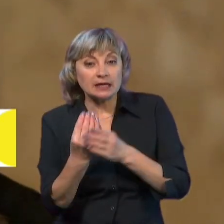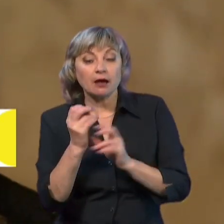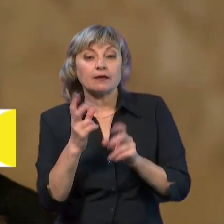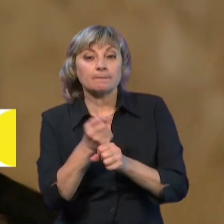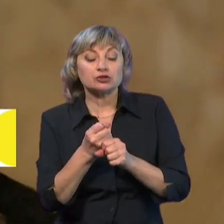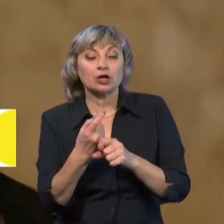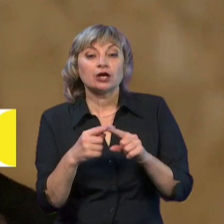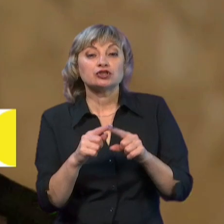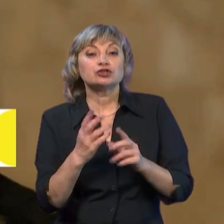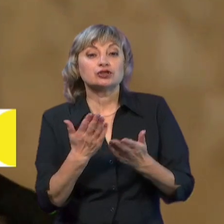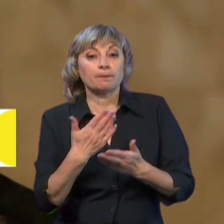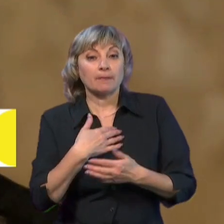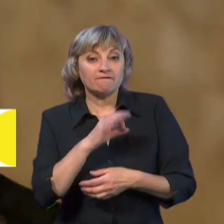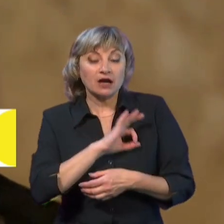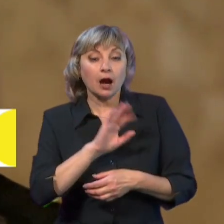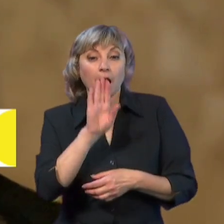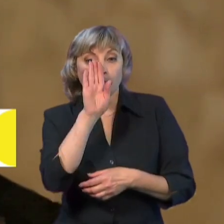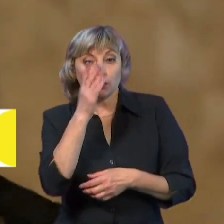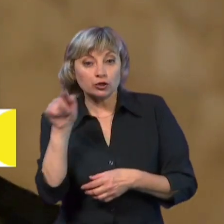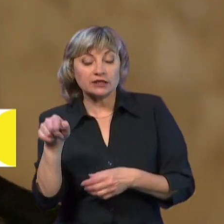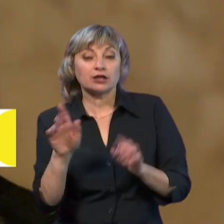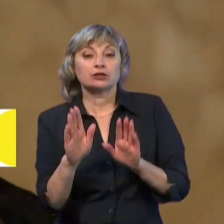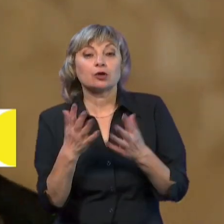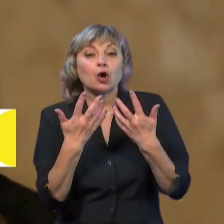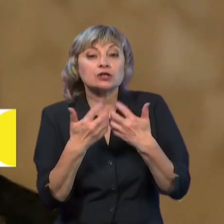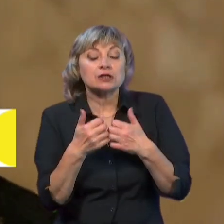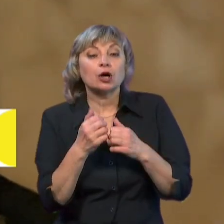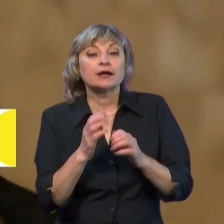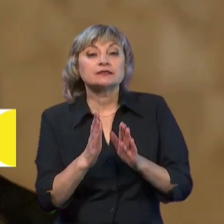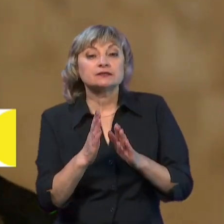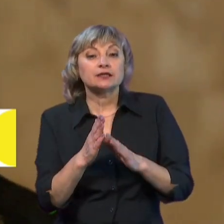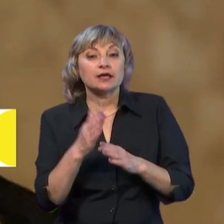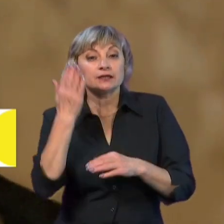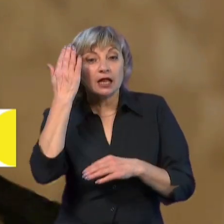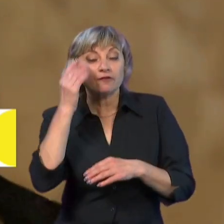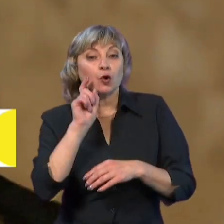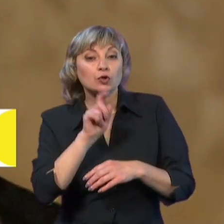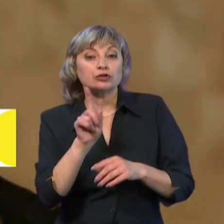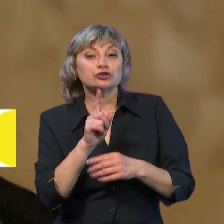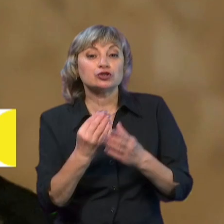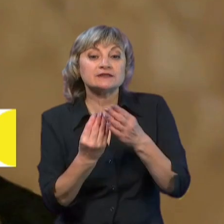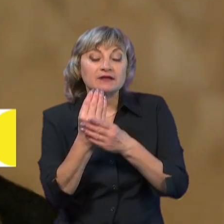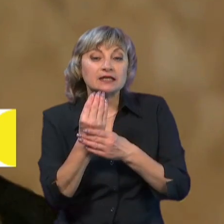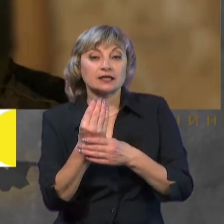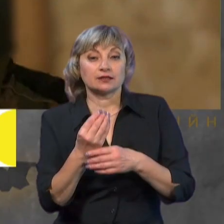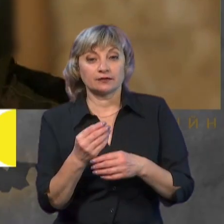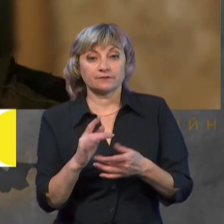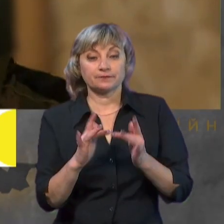Тому що чим ми використаємо, а противник точно тільки розраховує, доки талановиті українці щось викладуть цих ревеньків.